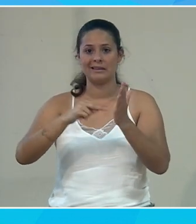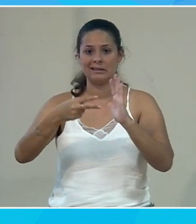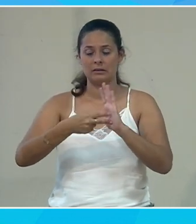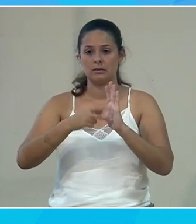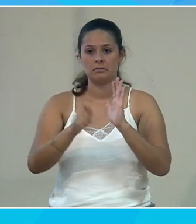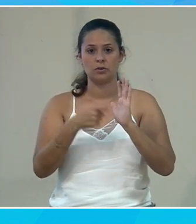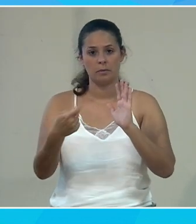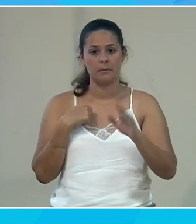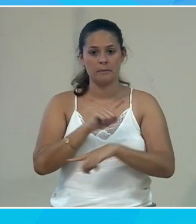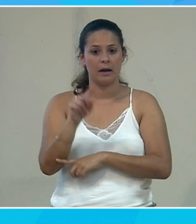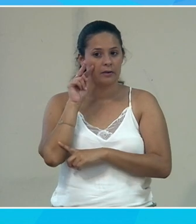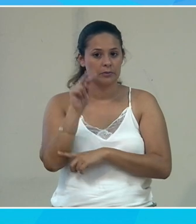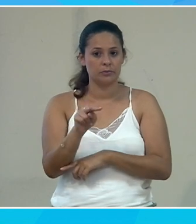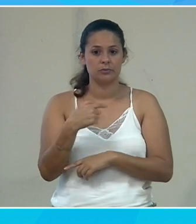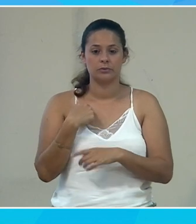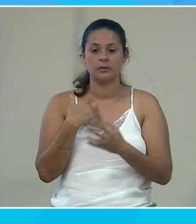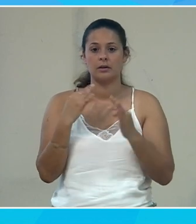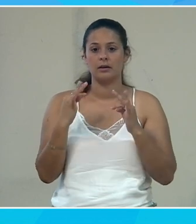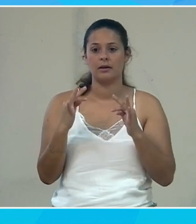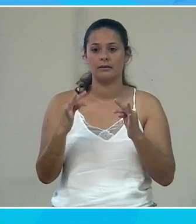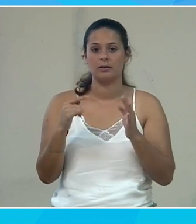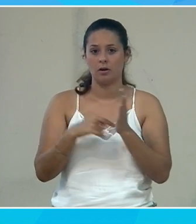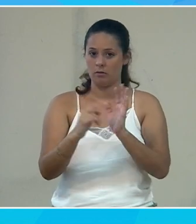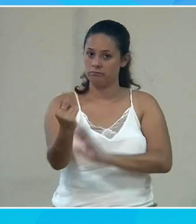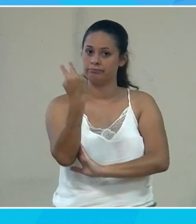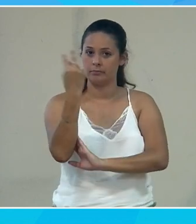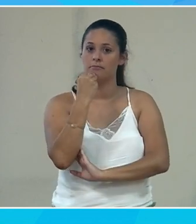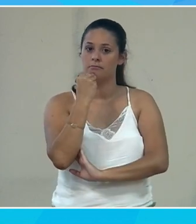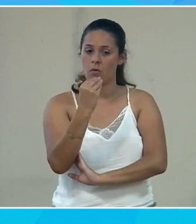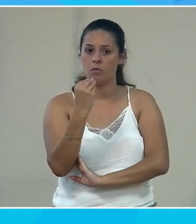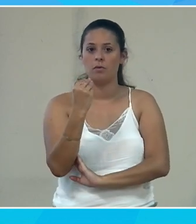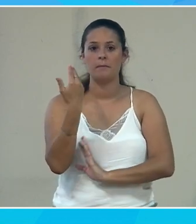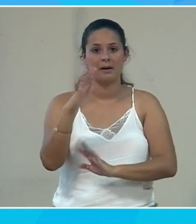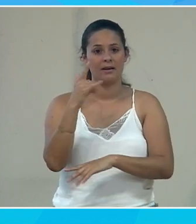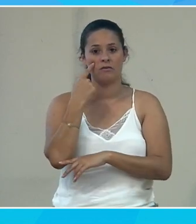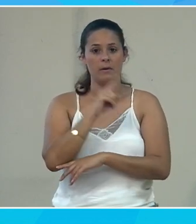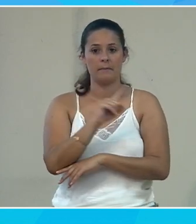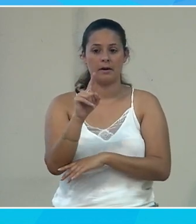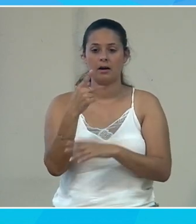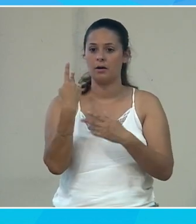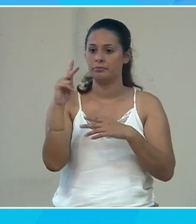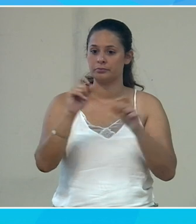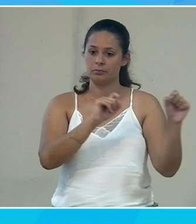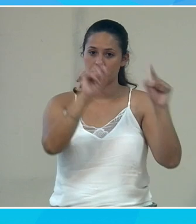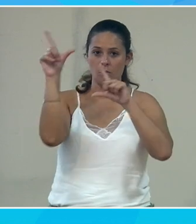évidemment, que je n'avais pas vu et pour cause, mais c'est qu'on te voit toi, c'est très bien, mais on ne voit pas ton PowerPoint.